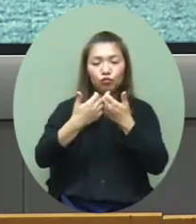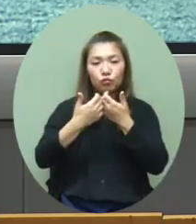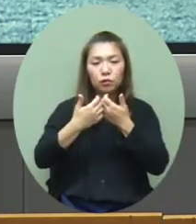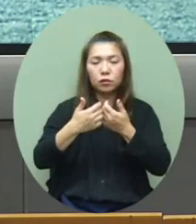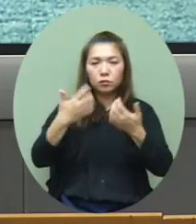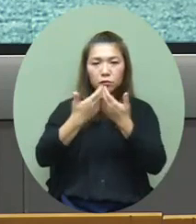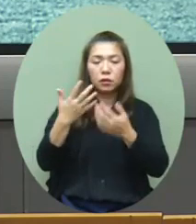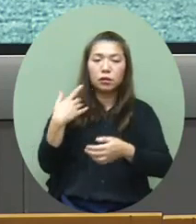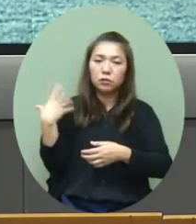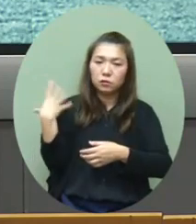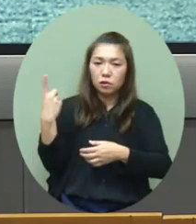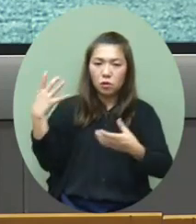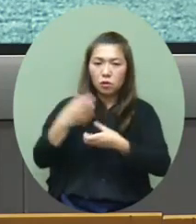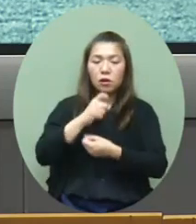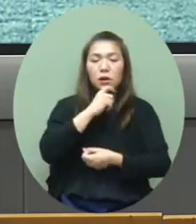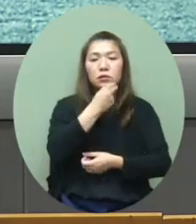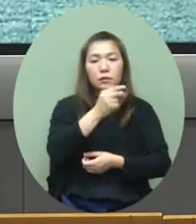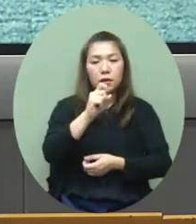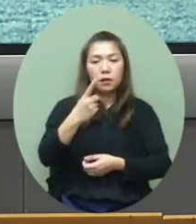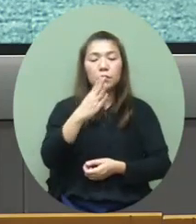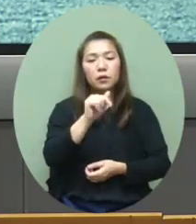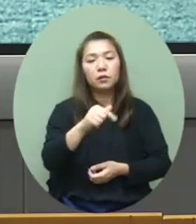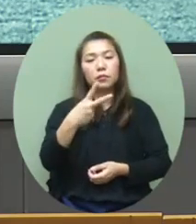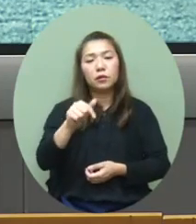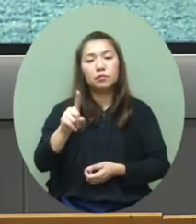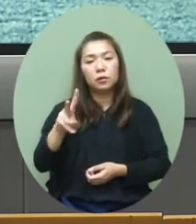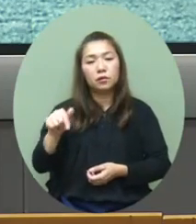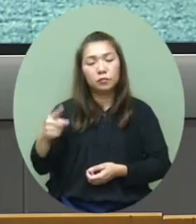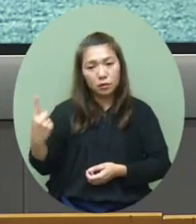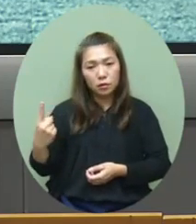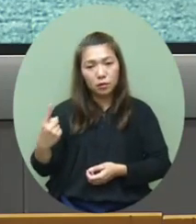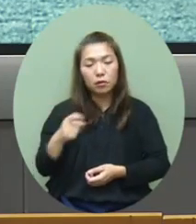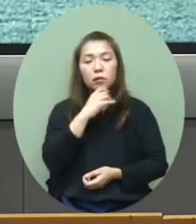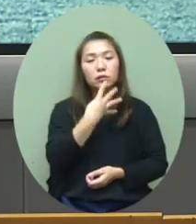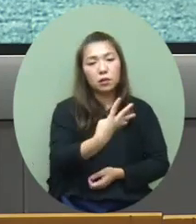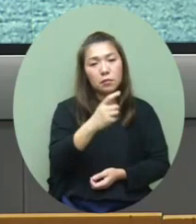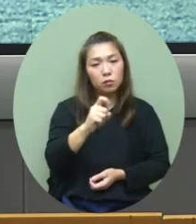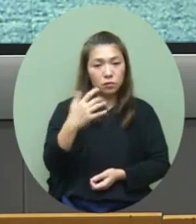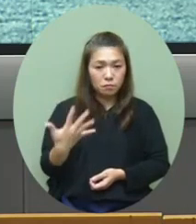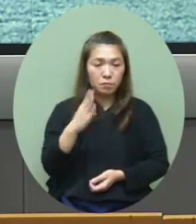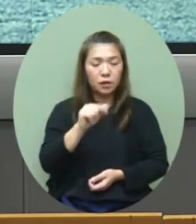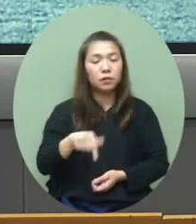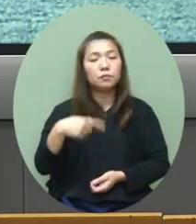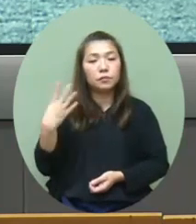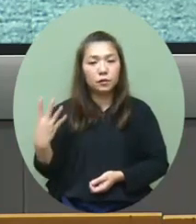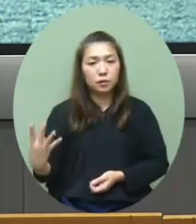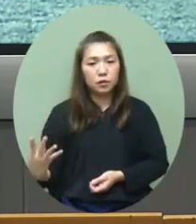總共有709宗BA.2.1、2.1495宗是BA.